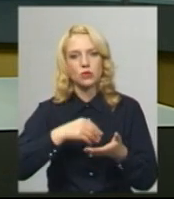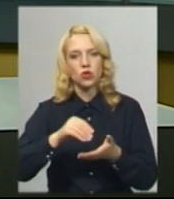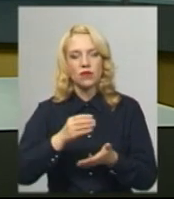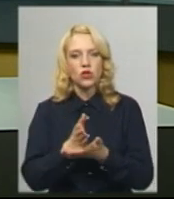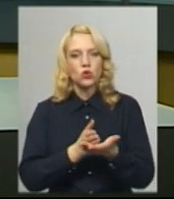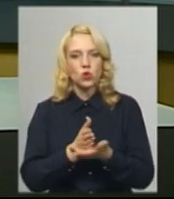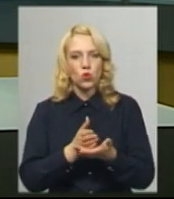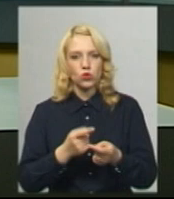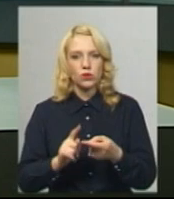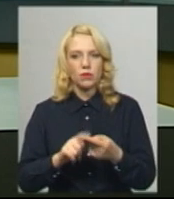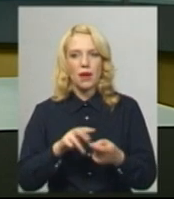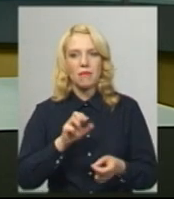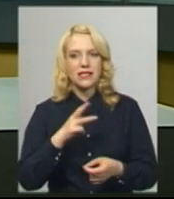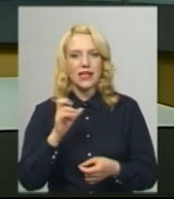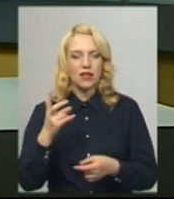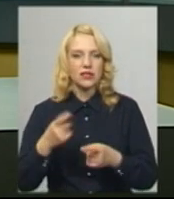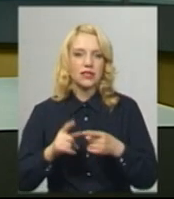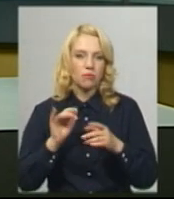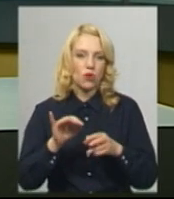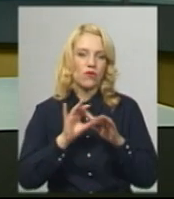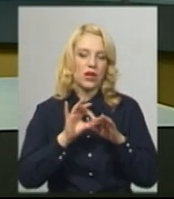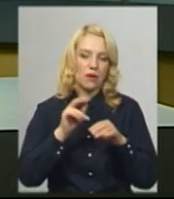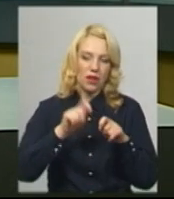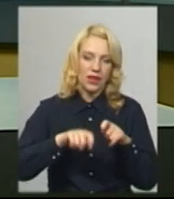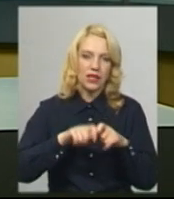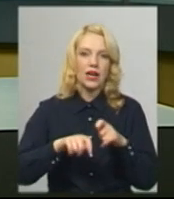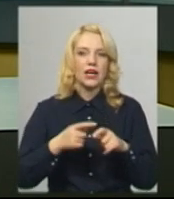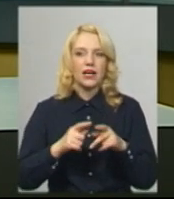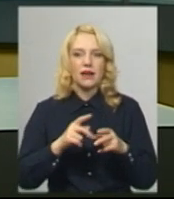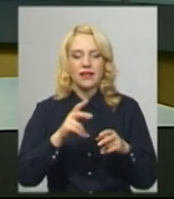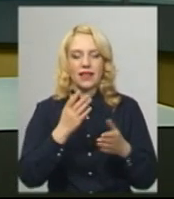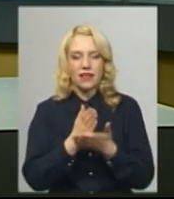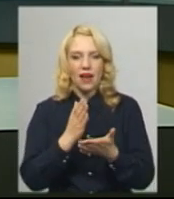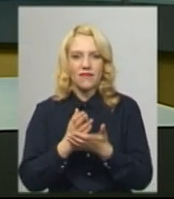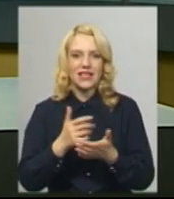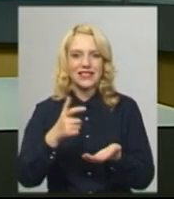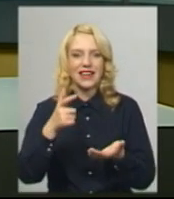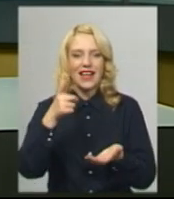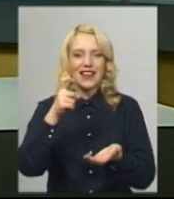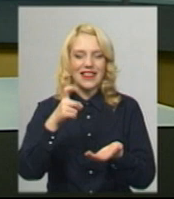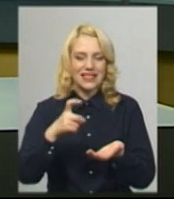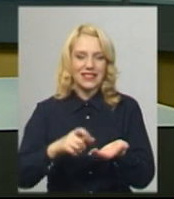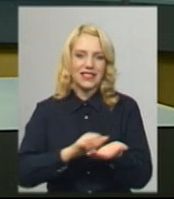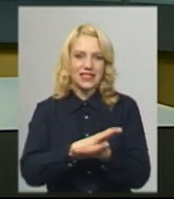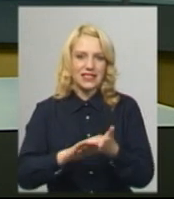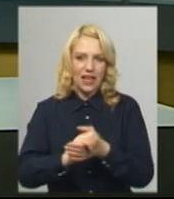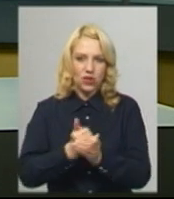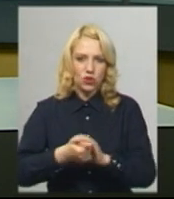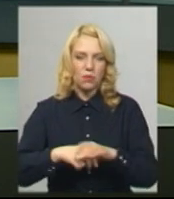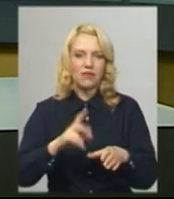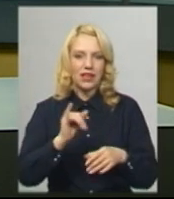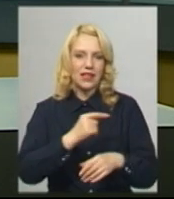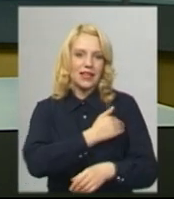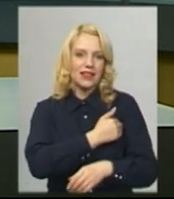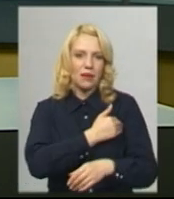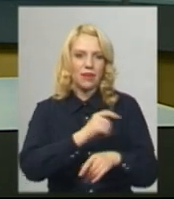Віталій Носатов. За його словами, перевіряли наявність деззасобів та приладів для проведення температурного скринінгу. На одному